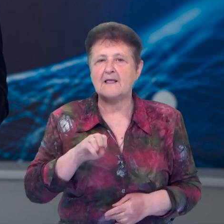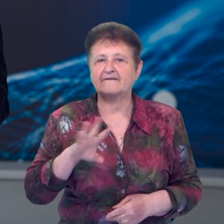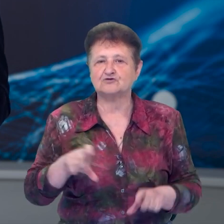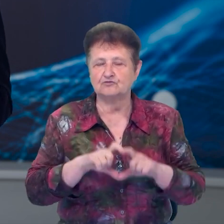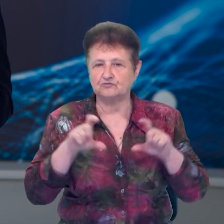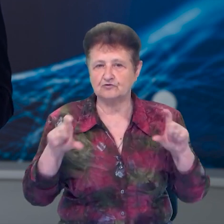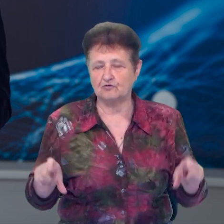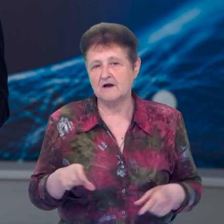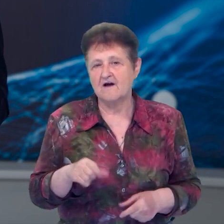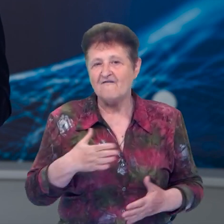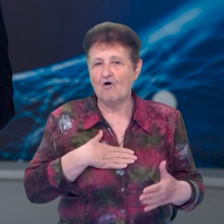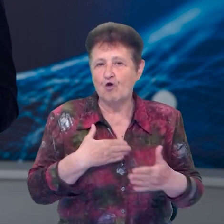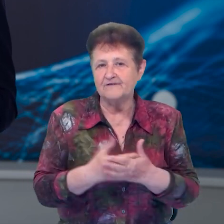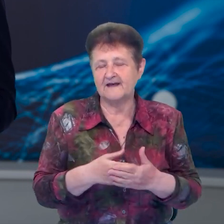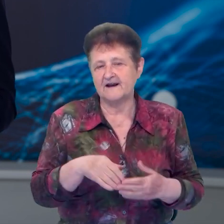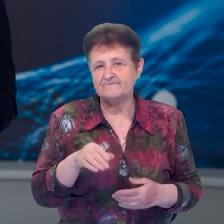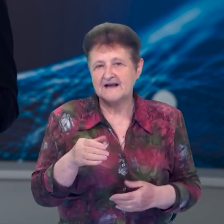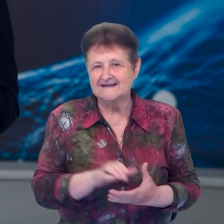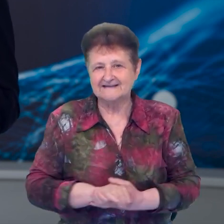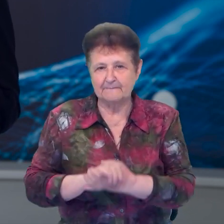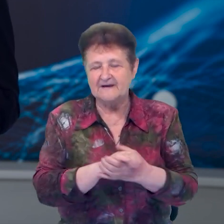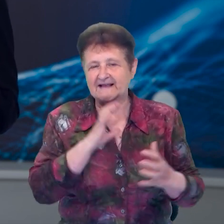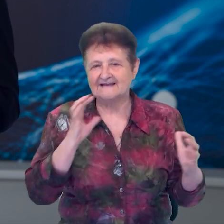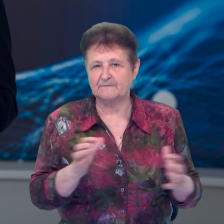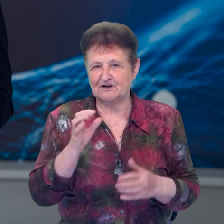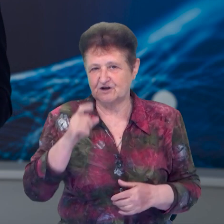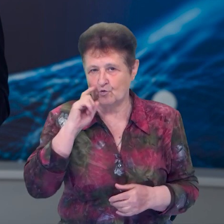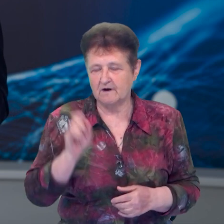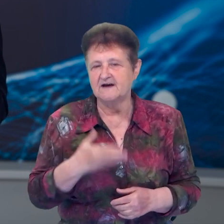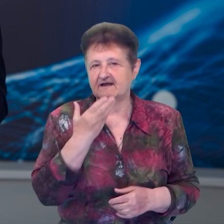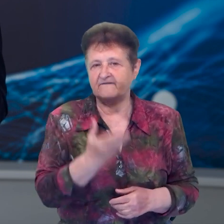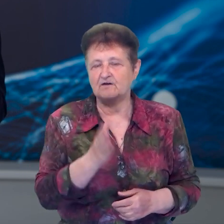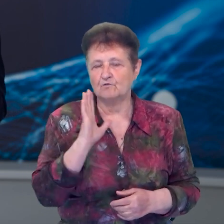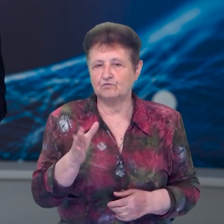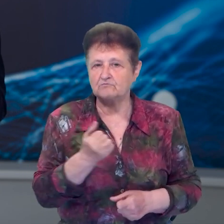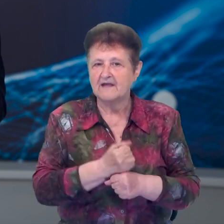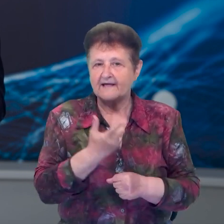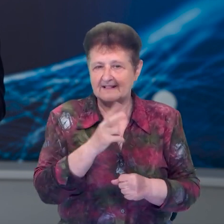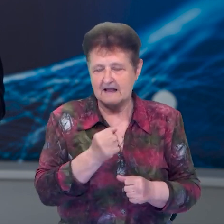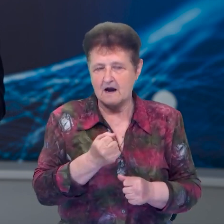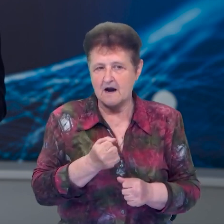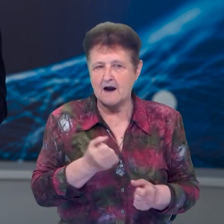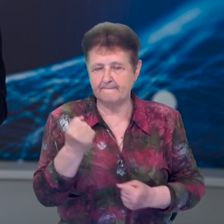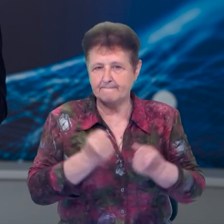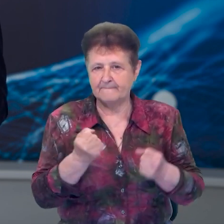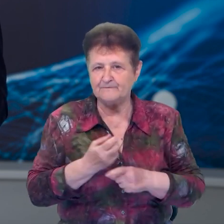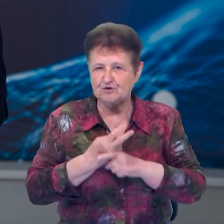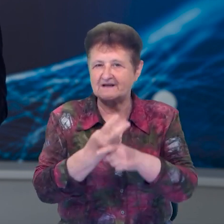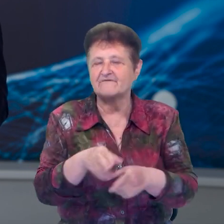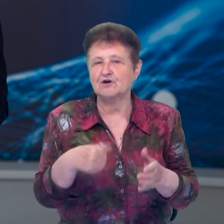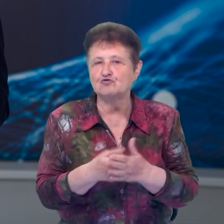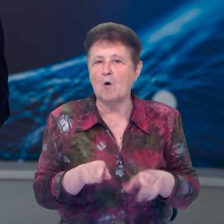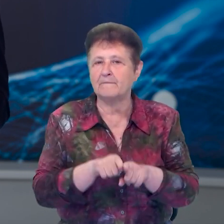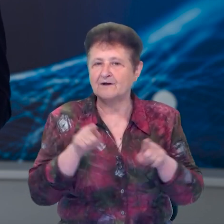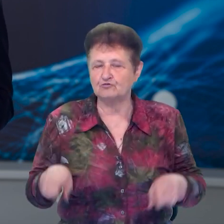лікарні волонтери Українсько-Данської спілки «Збережи Україну». Він слугуватиме для транспортування важких хворих до Пролуцької